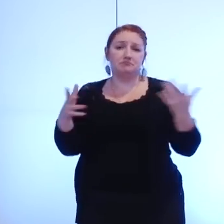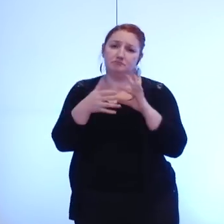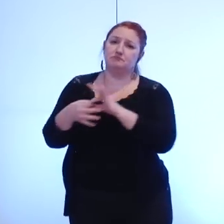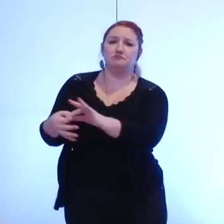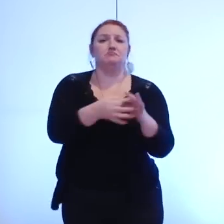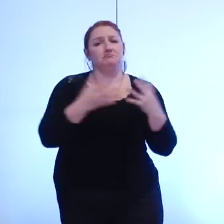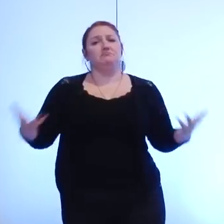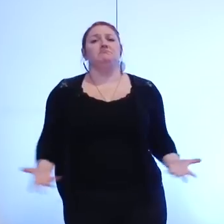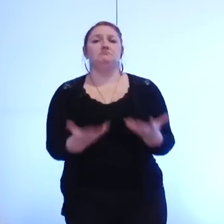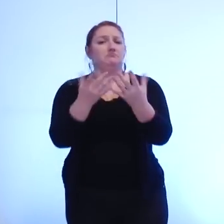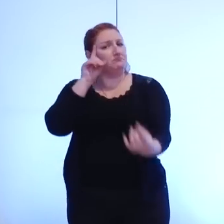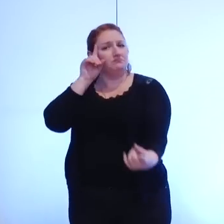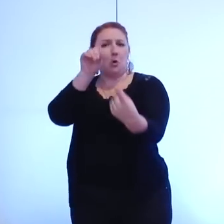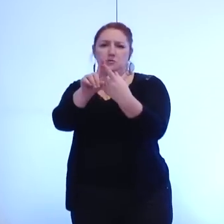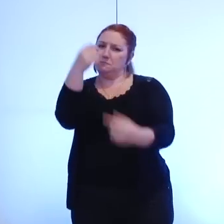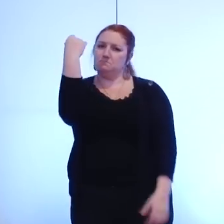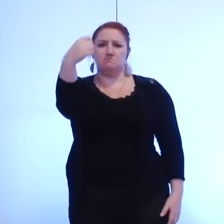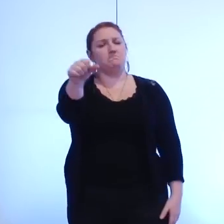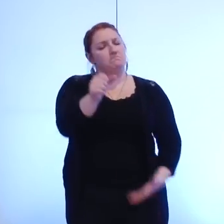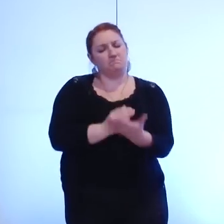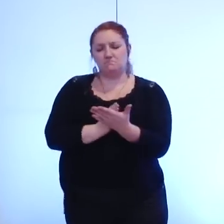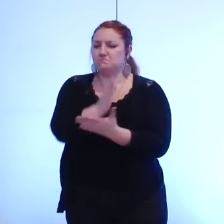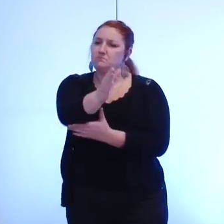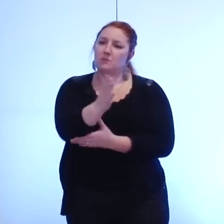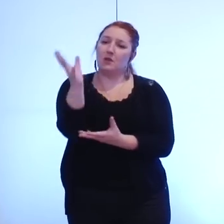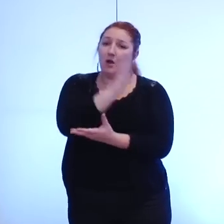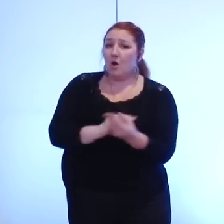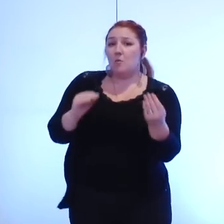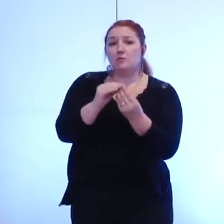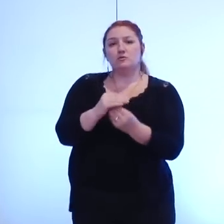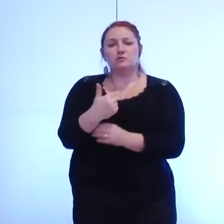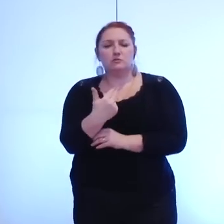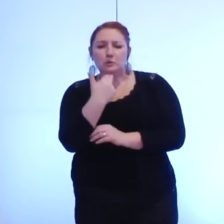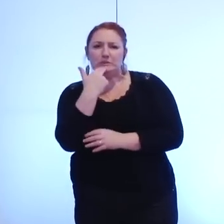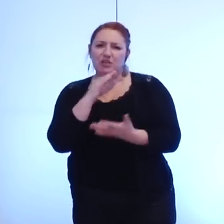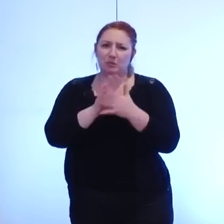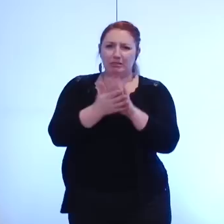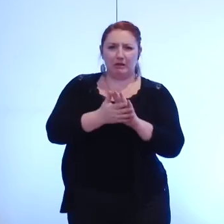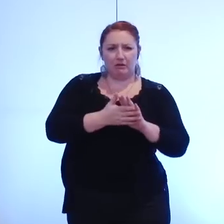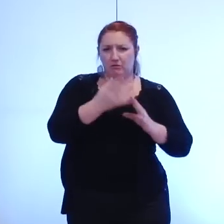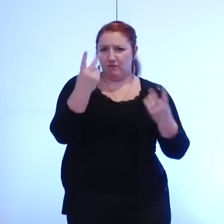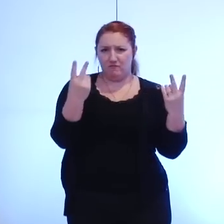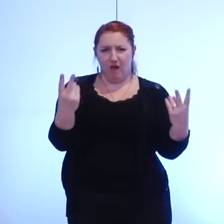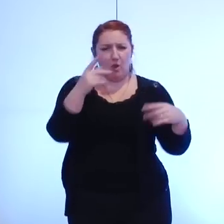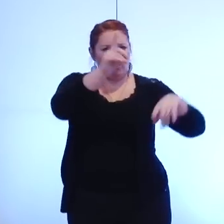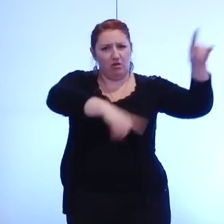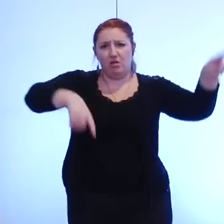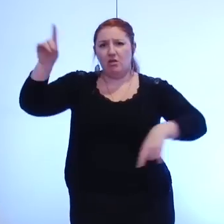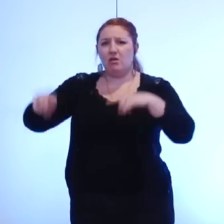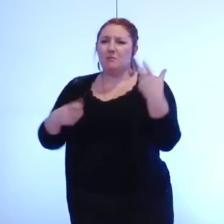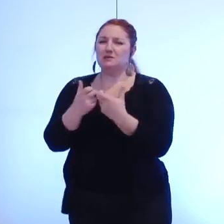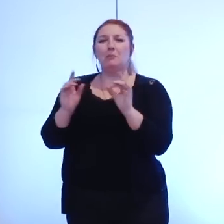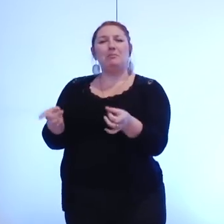pas de cet objectif en outre tous les usages ne se valent pas du minimum vital au remplissage d'une piscine